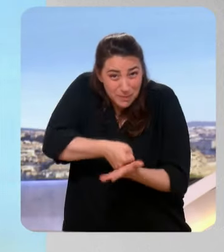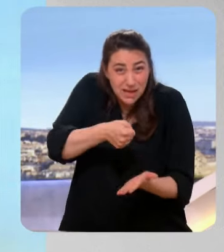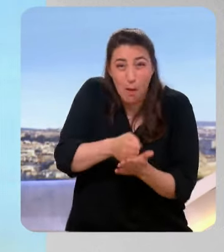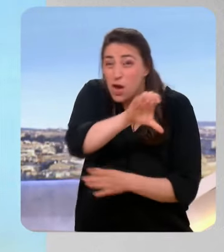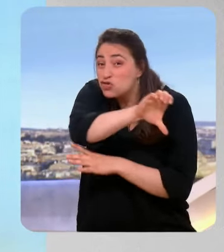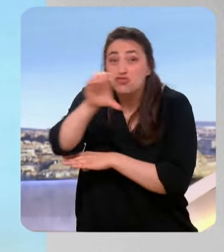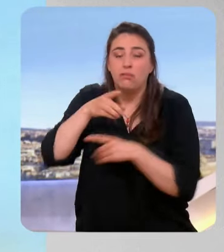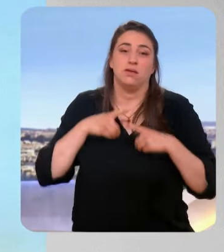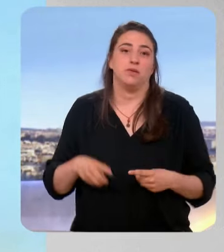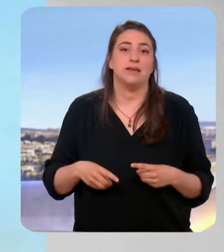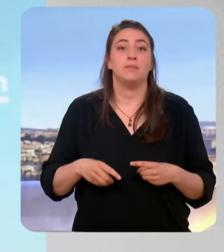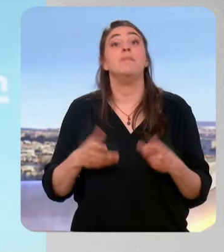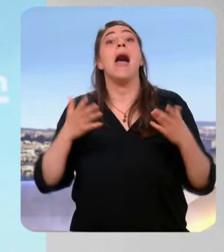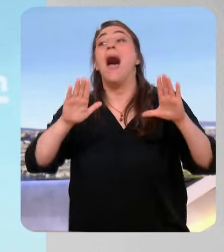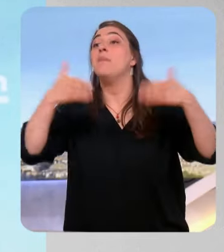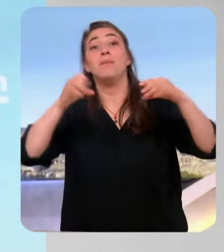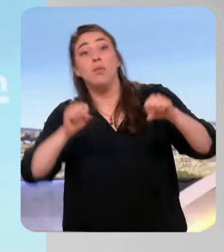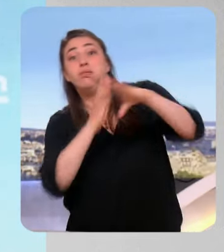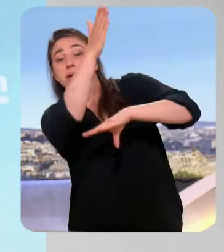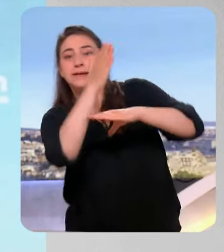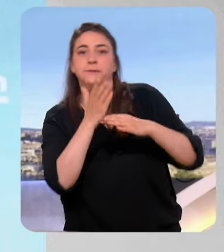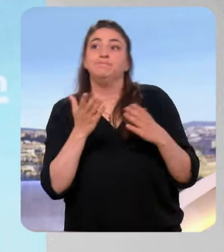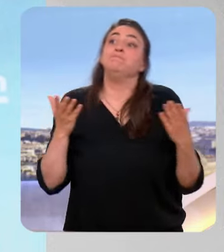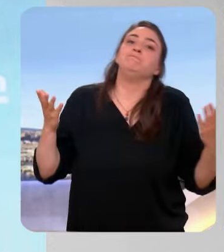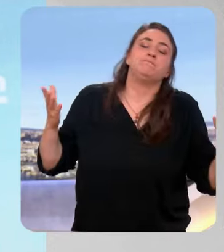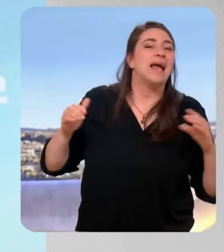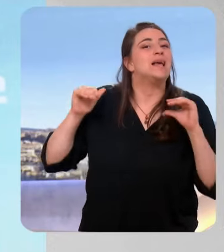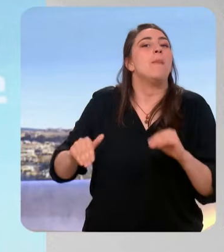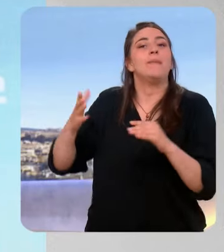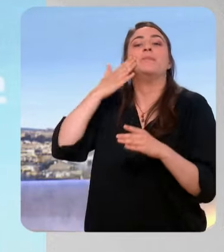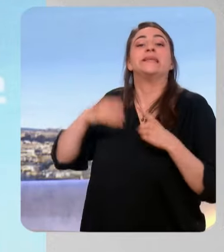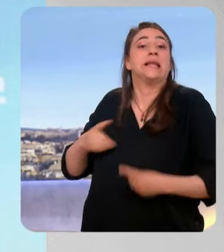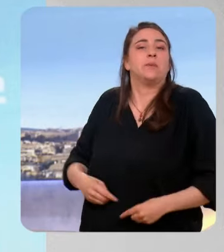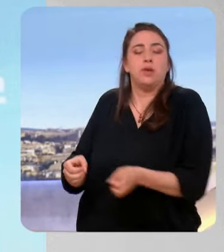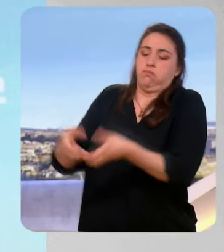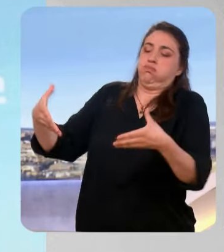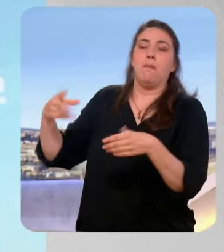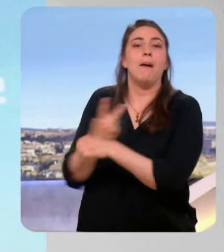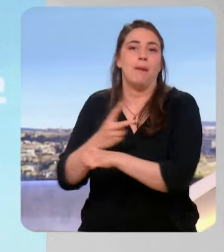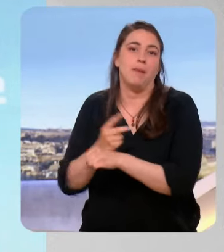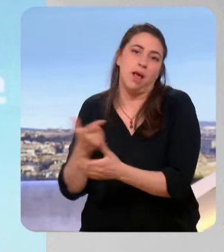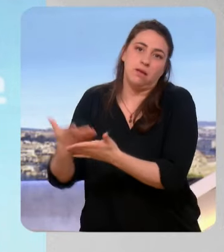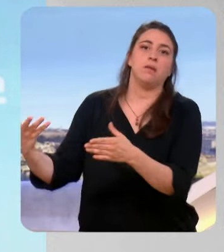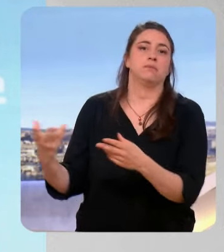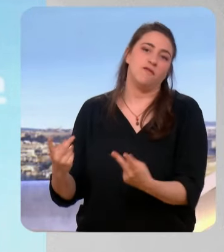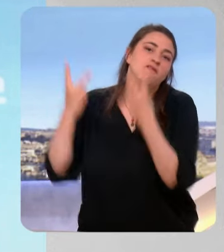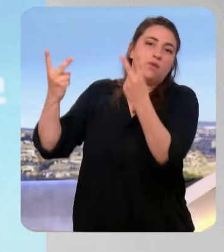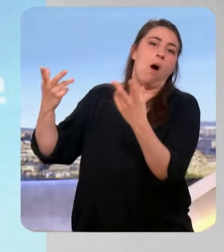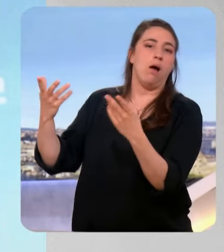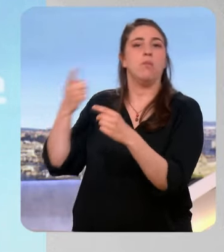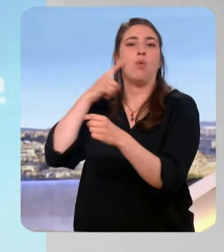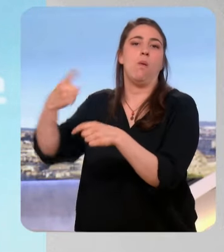peut un crever ce plafond de Ça reste une victoire pour le RN, ça resterait, pardon, une victoire dans le RN. Après, le plafond de verre, oui, c'est une question qu'on se pose.